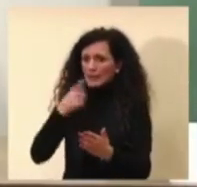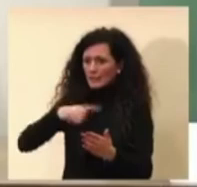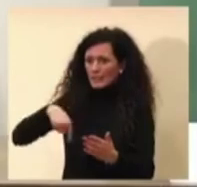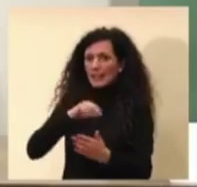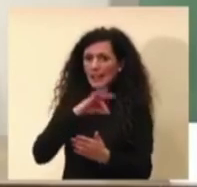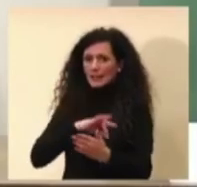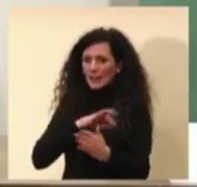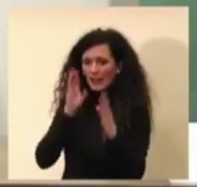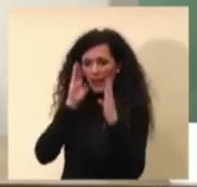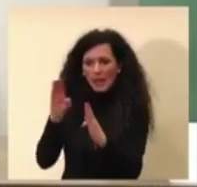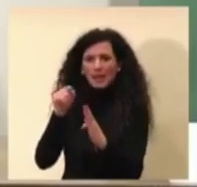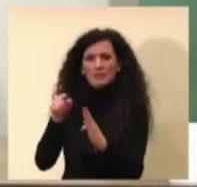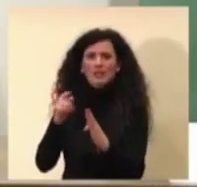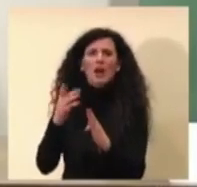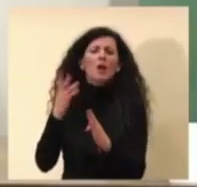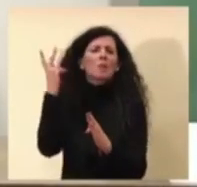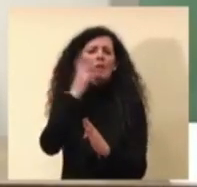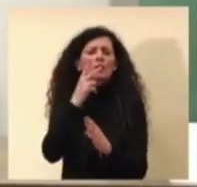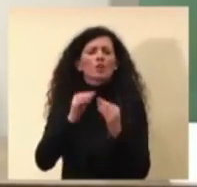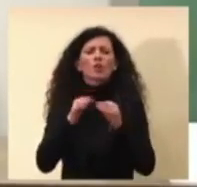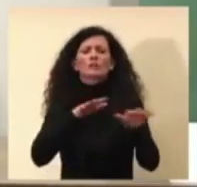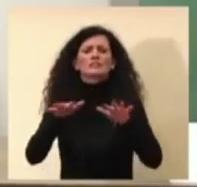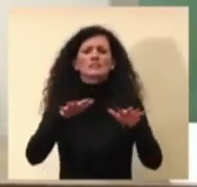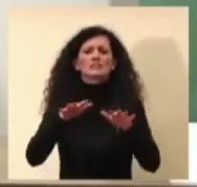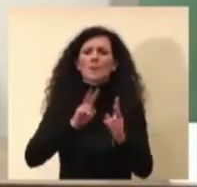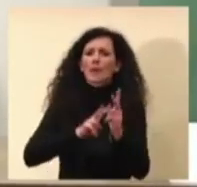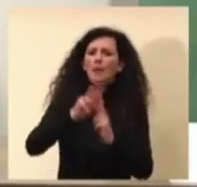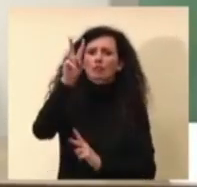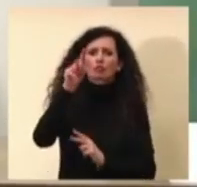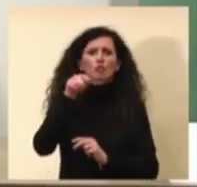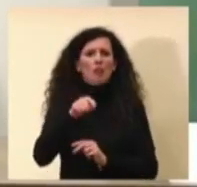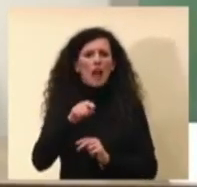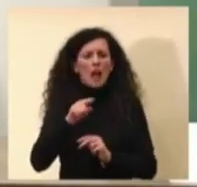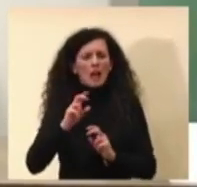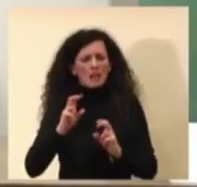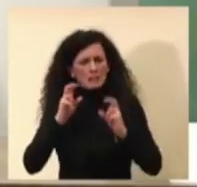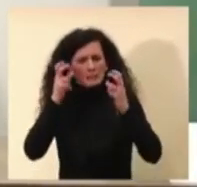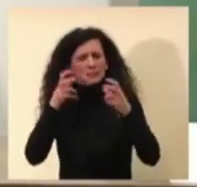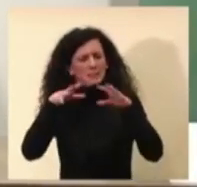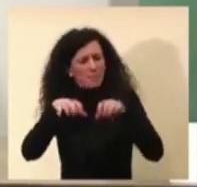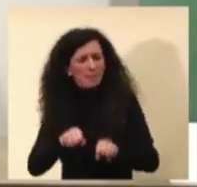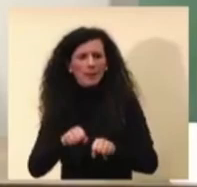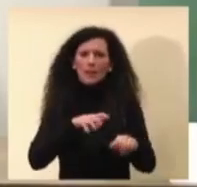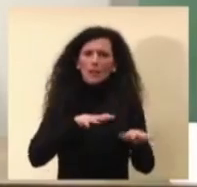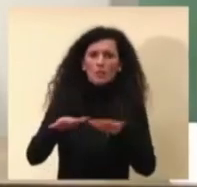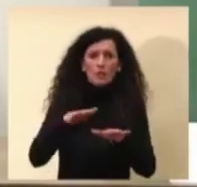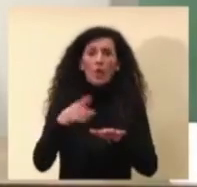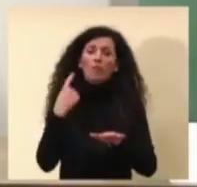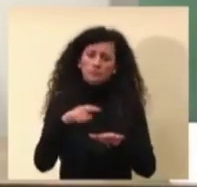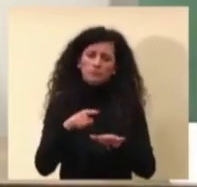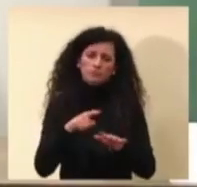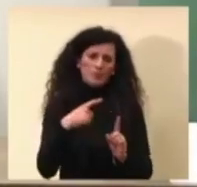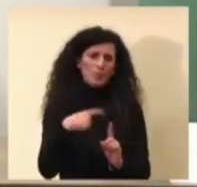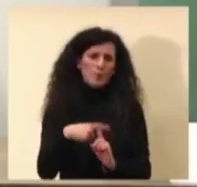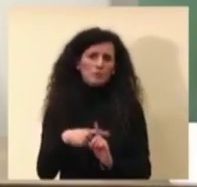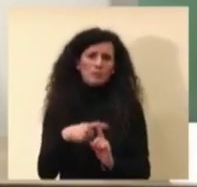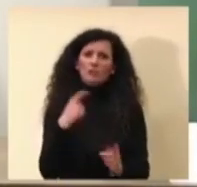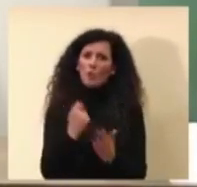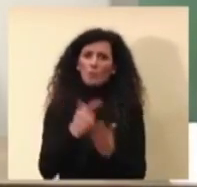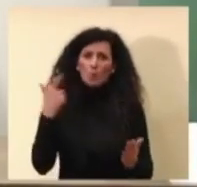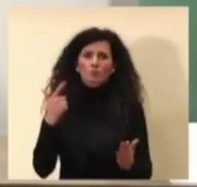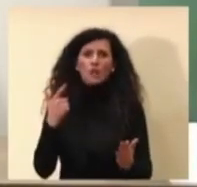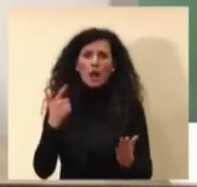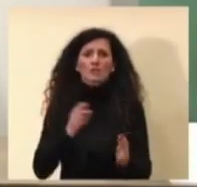che stanno facendo tutto il sistema nazionale anche nel sequenziamento è un altro elemento positivo questo però vuol dire anche essere molto attenti